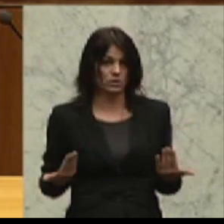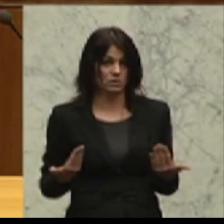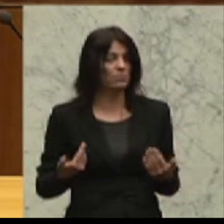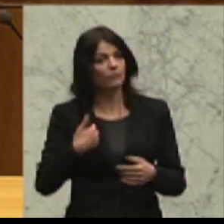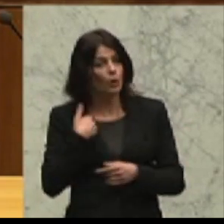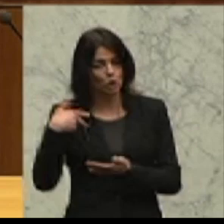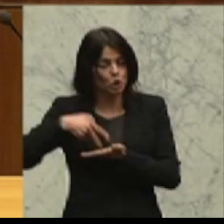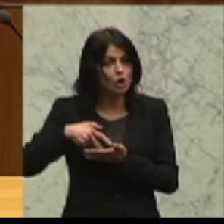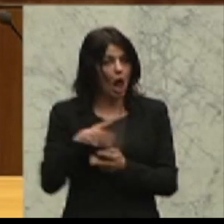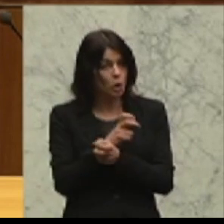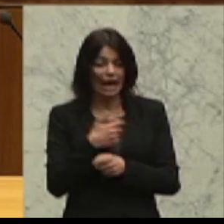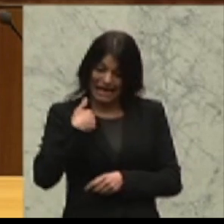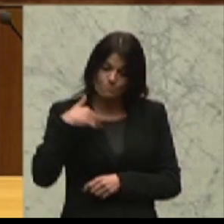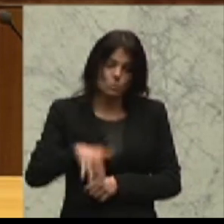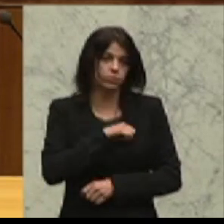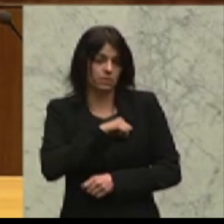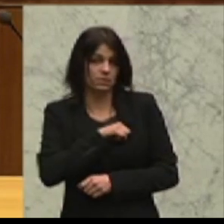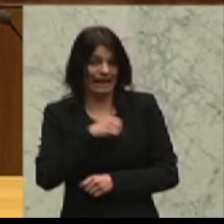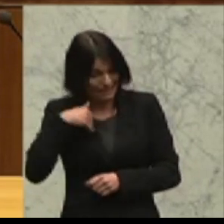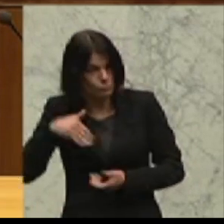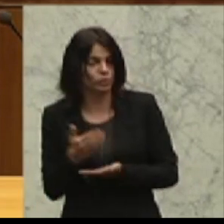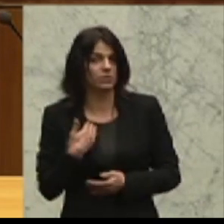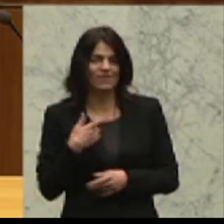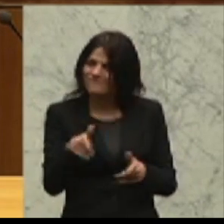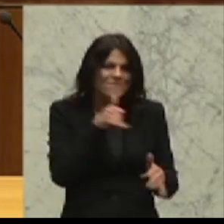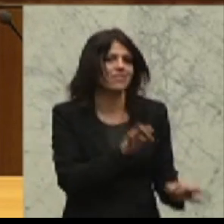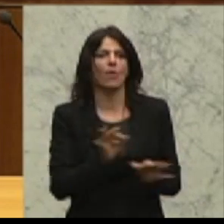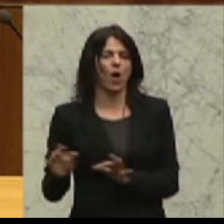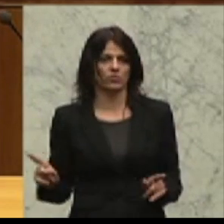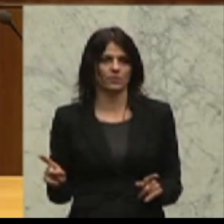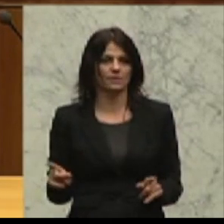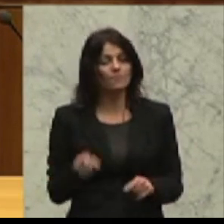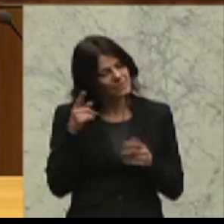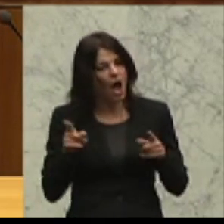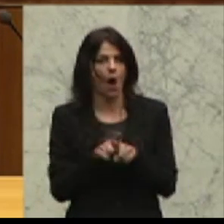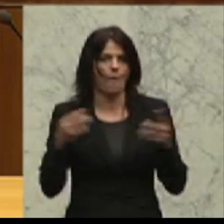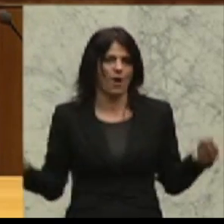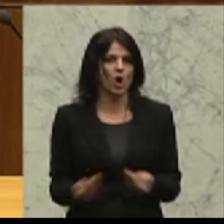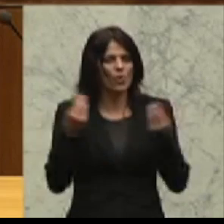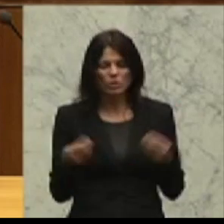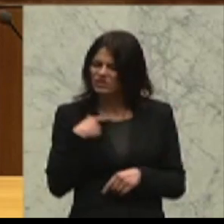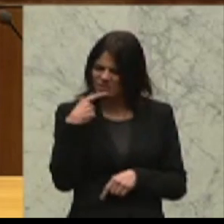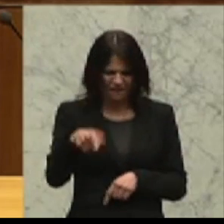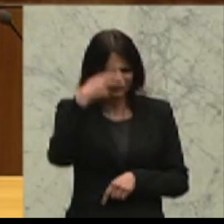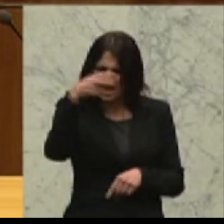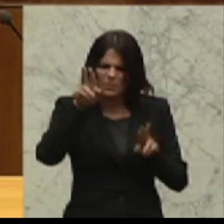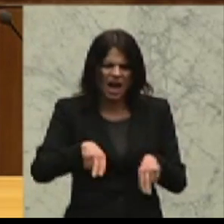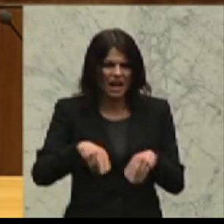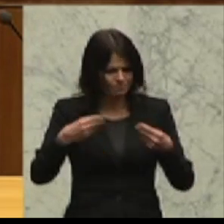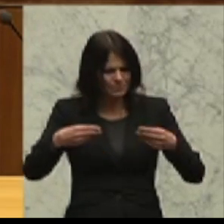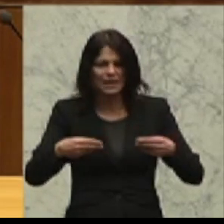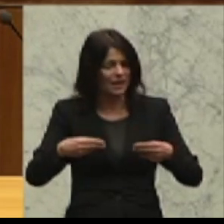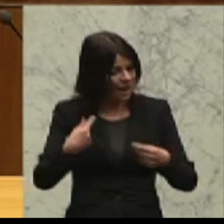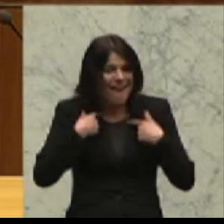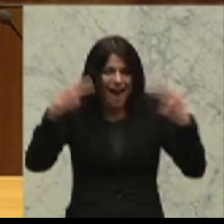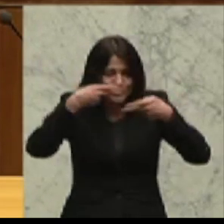in Österreich durchzudrücken haben. Das ist nicht in Ordnung. Und das ist auch mit ein Grund, warum wir bei diesen fremdenrechtlichen Materien nicht die Zustimmung